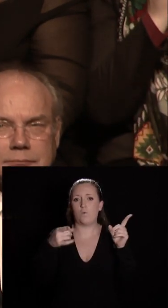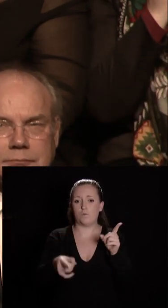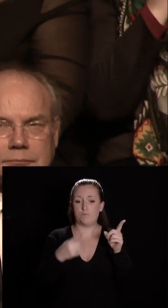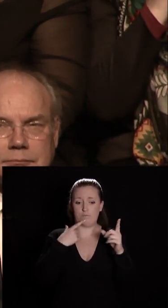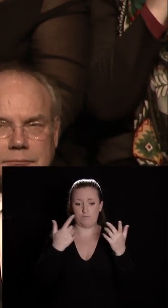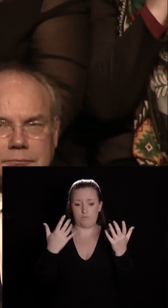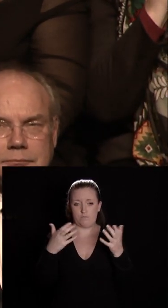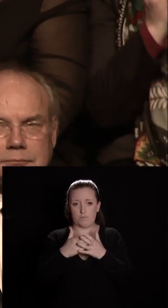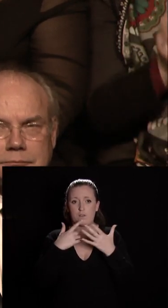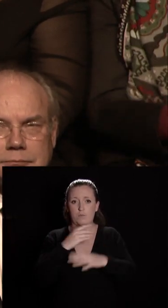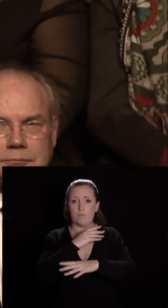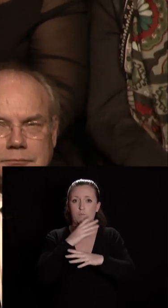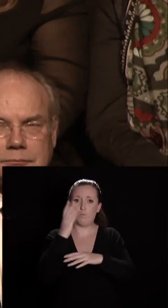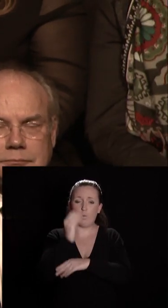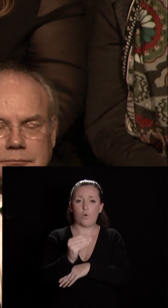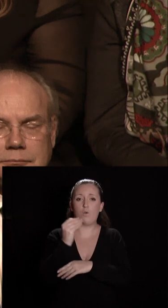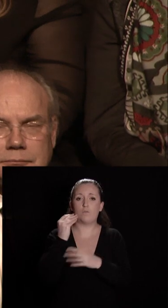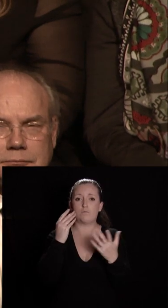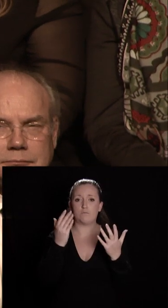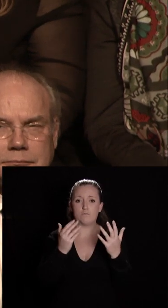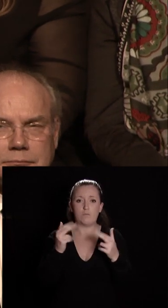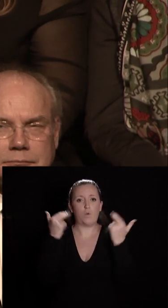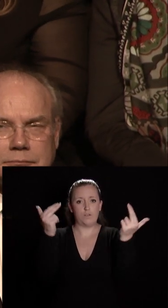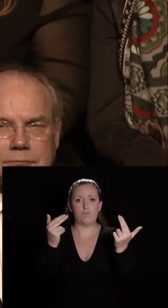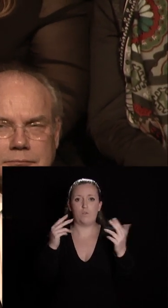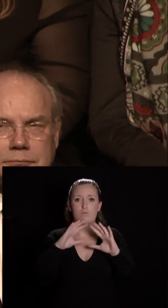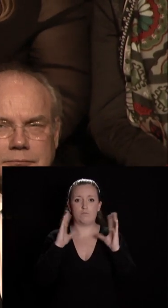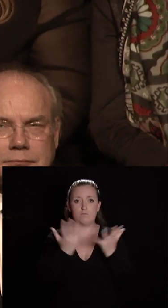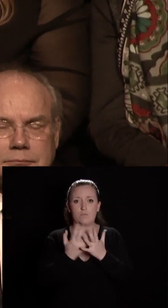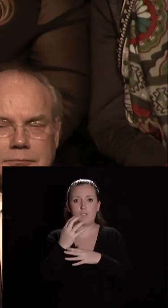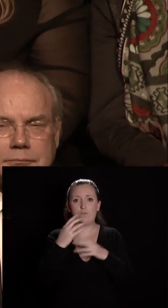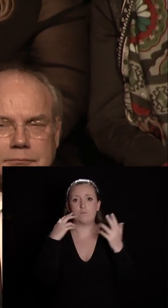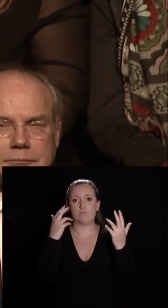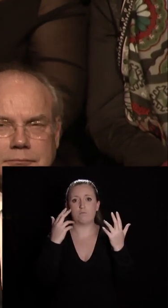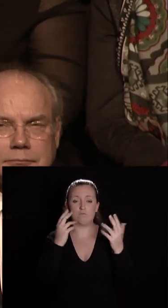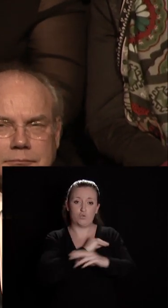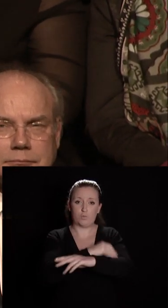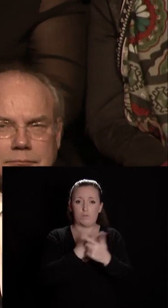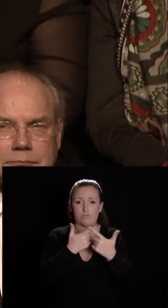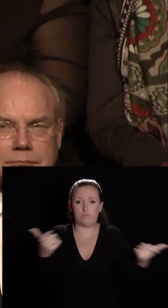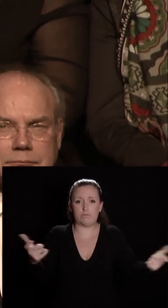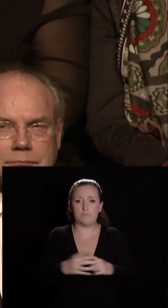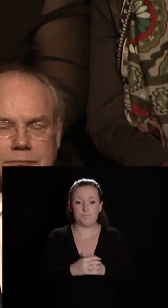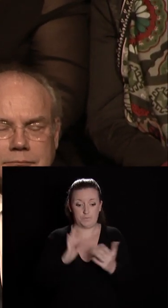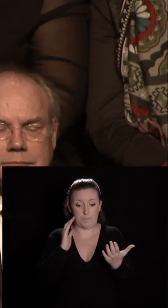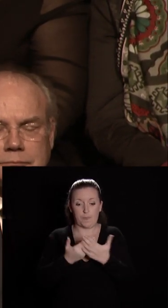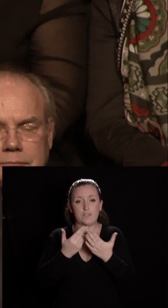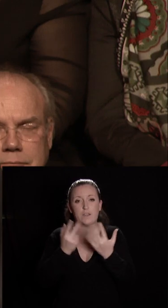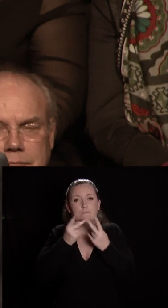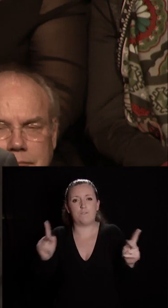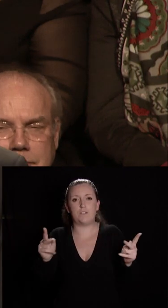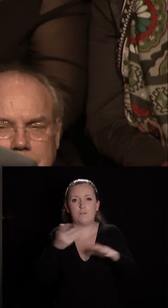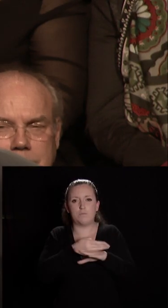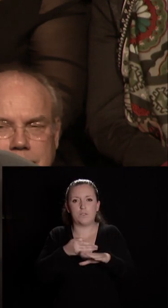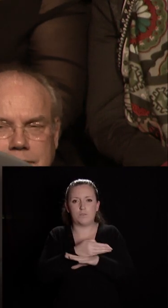pros et de haut niveau 100 disciplines pratiquées voilà ce que c'est qu'une ville une métropole qui s'ouvre à